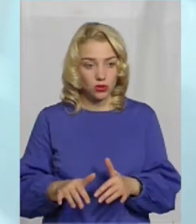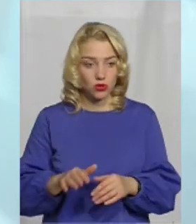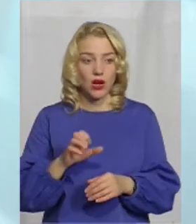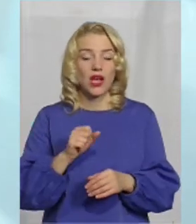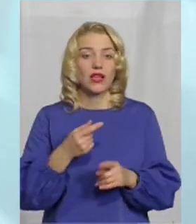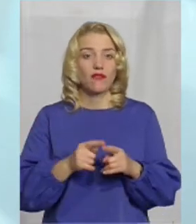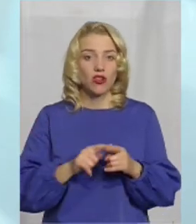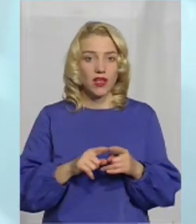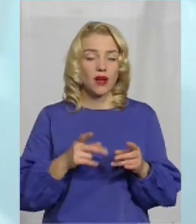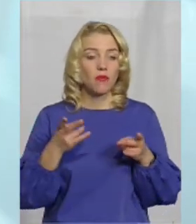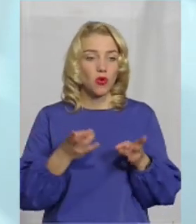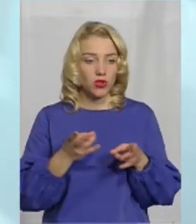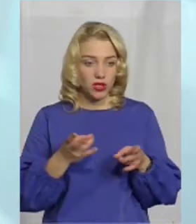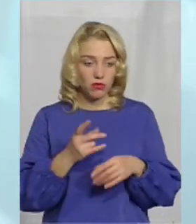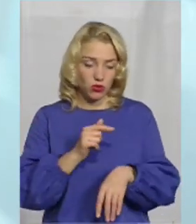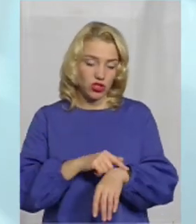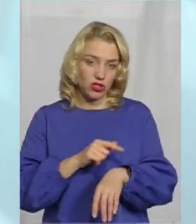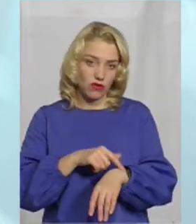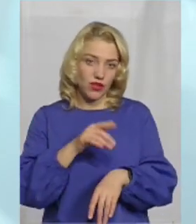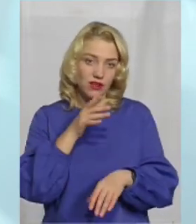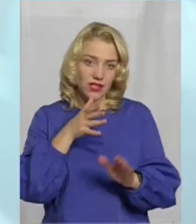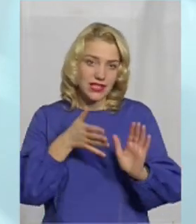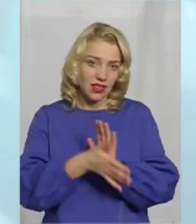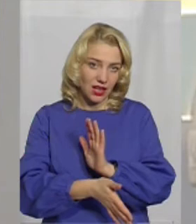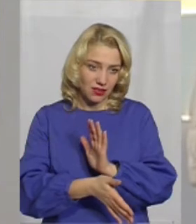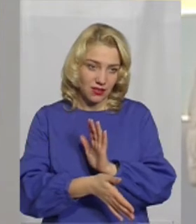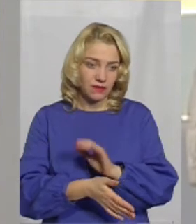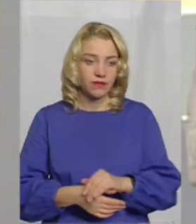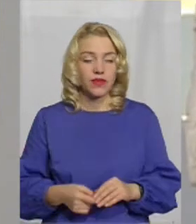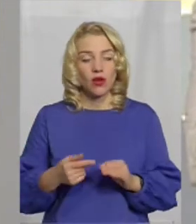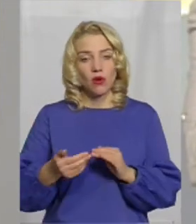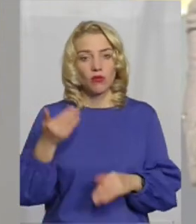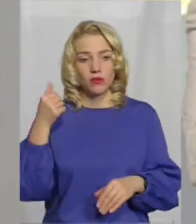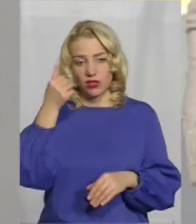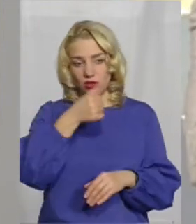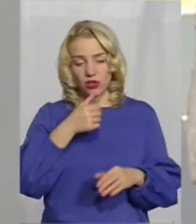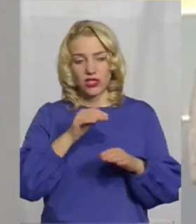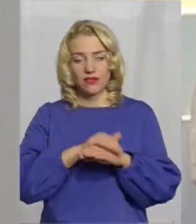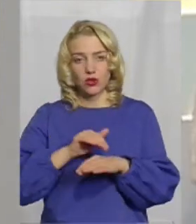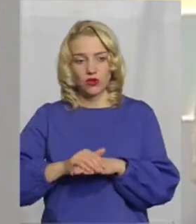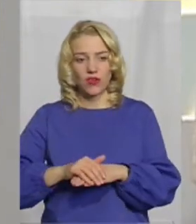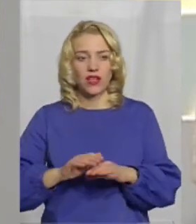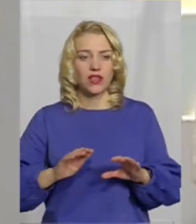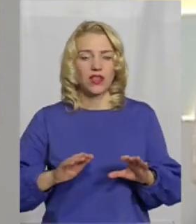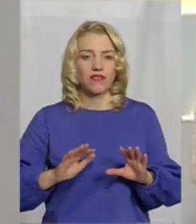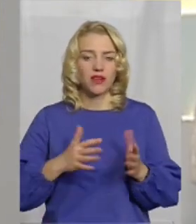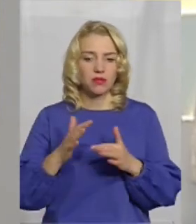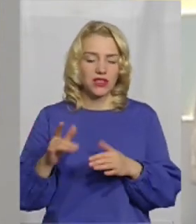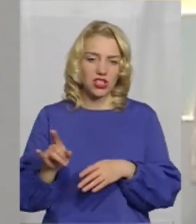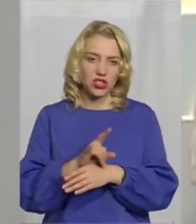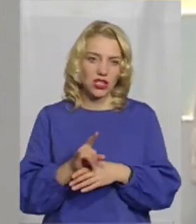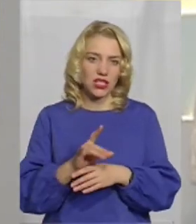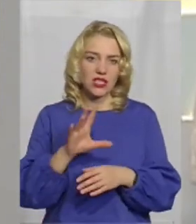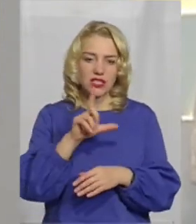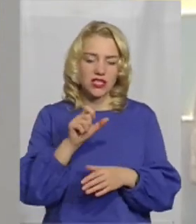скажімо, потребує часових затрат. У попередні роки фіксували випадки шахрайств за участі